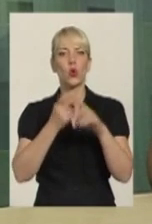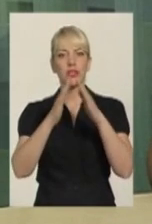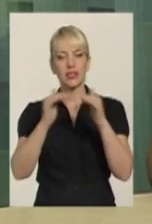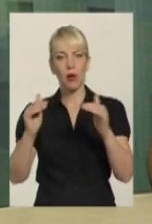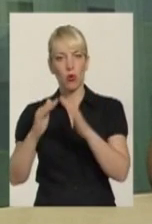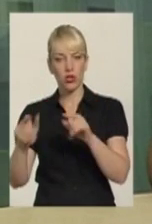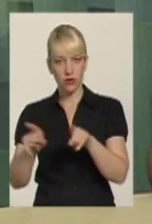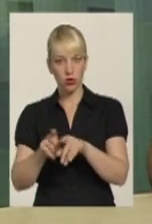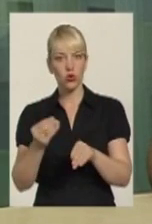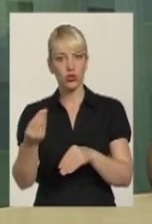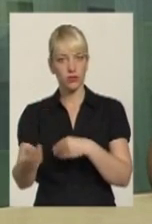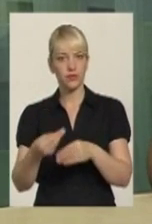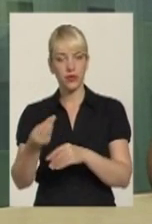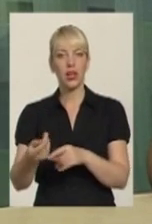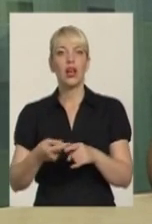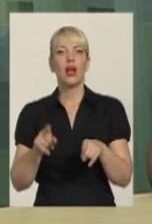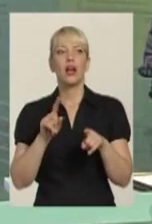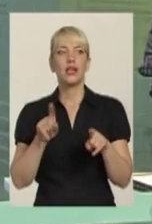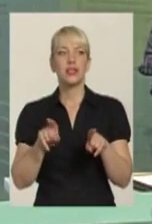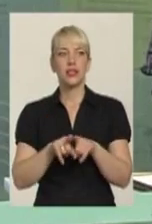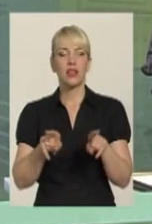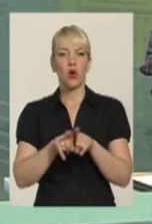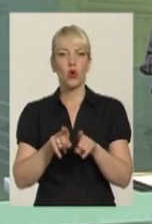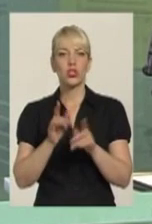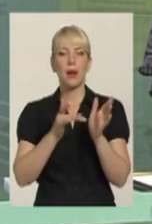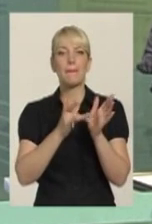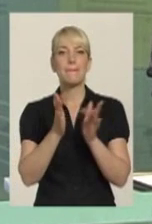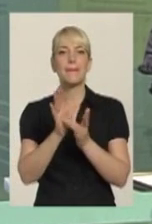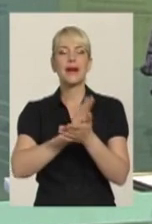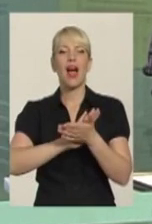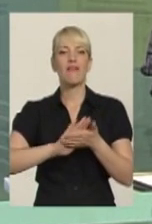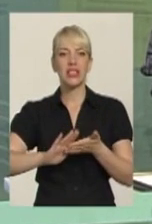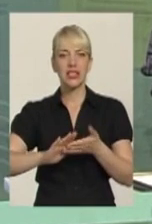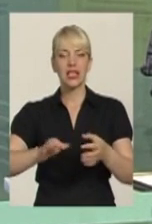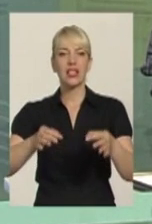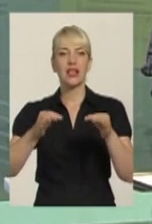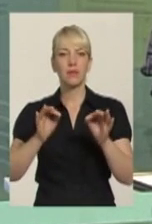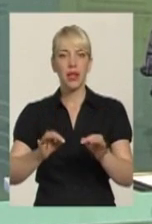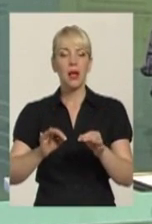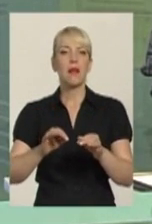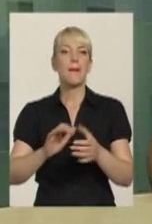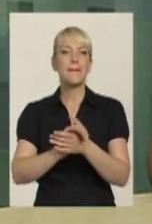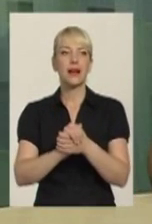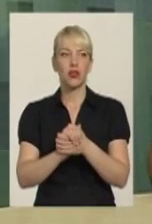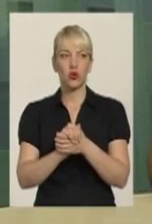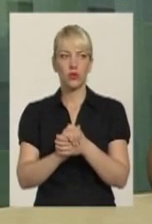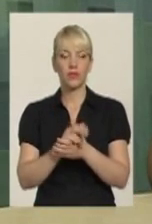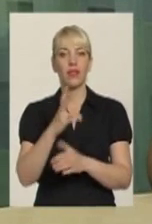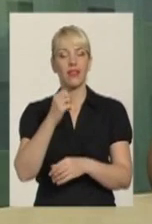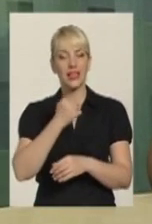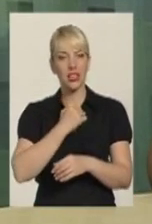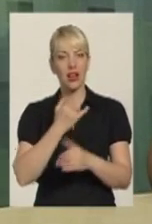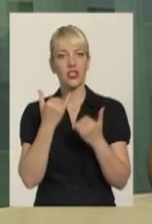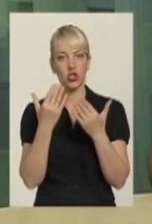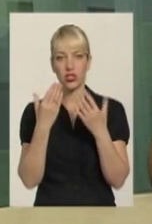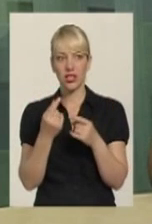важлива. Разом з тим це ще і праведники миру, так? Так, разом з тим це і праведники миру. На жаль, їх стає менше